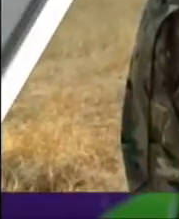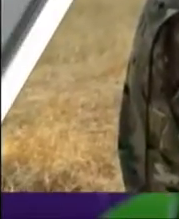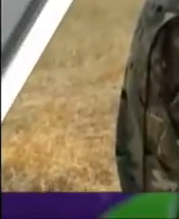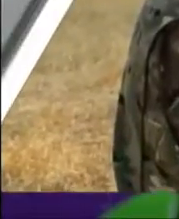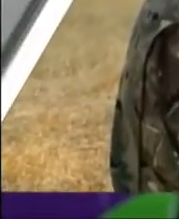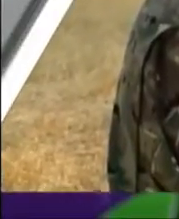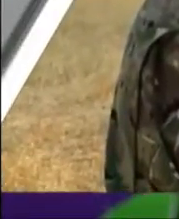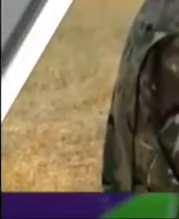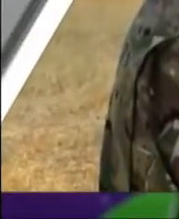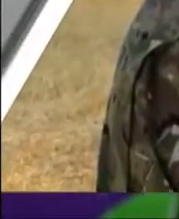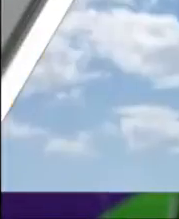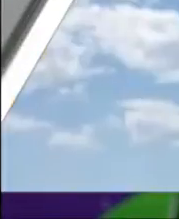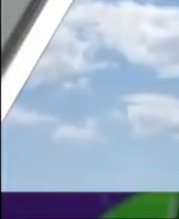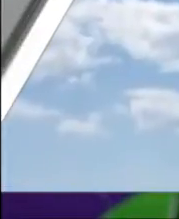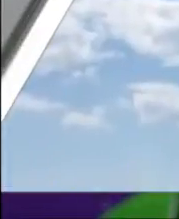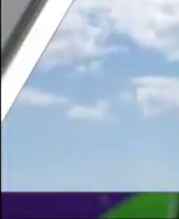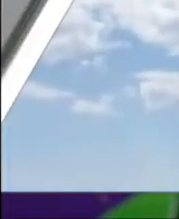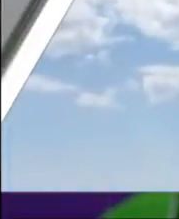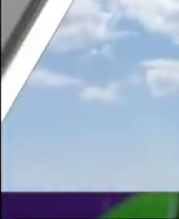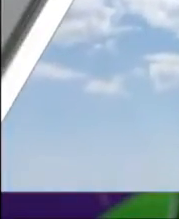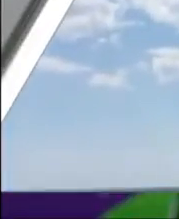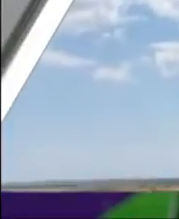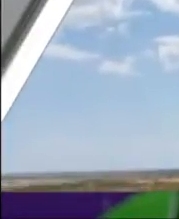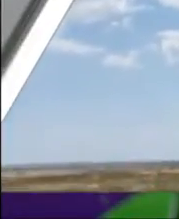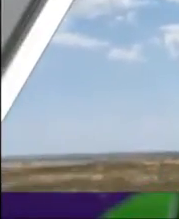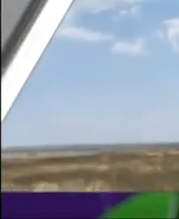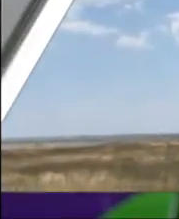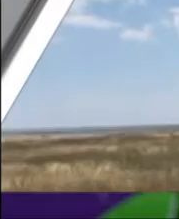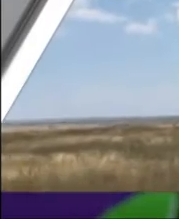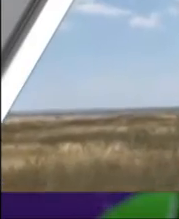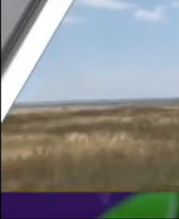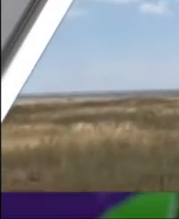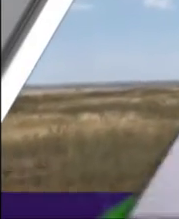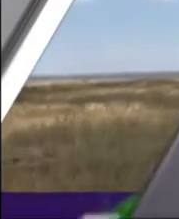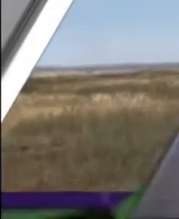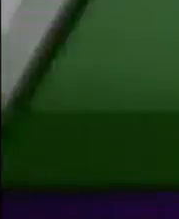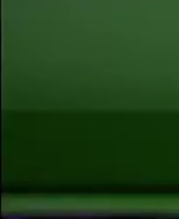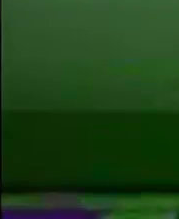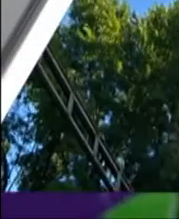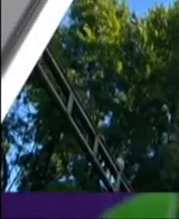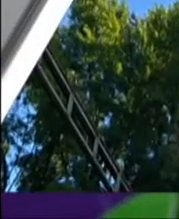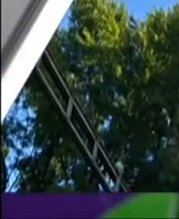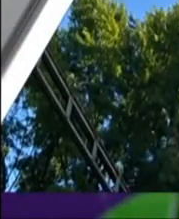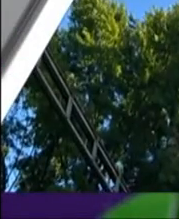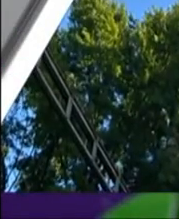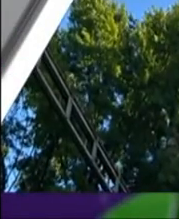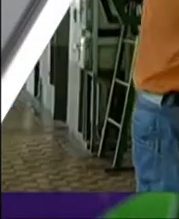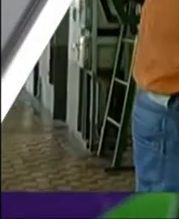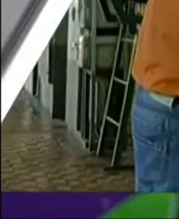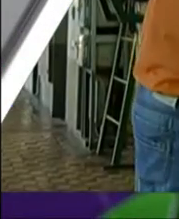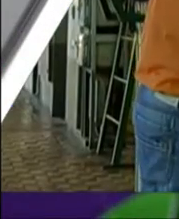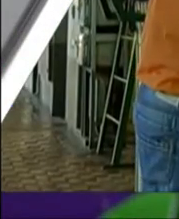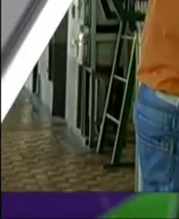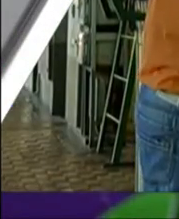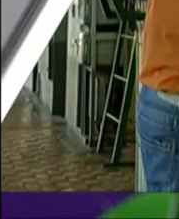Успішне випробування. Керовані ракети українського виробництва готові до захисту країни. Дарницька ТЕЦ пройшла